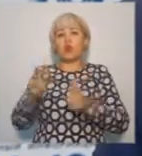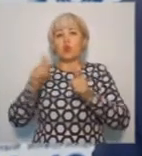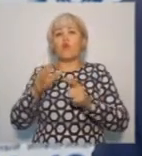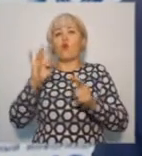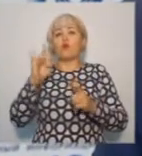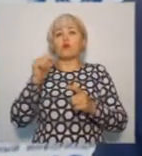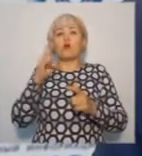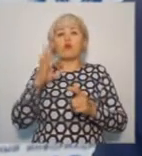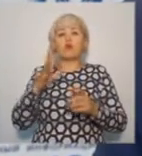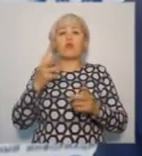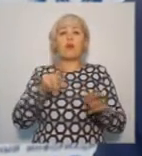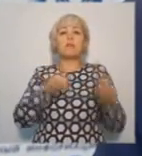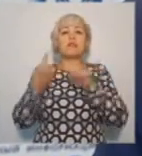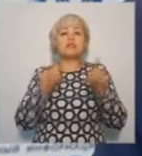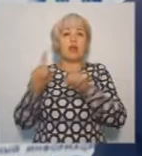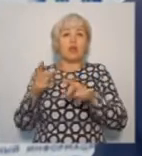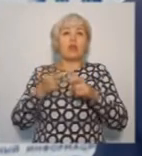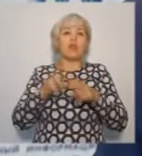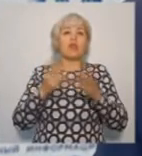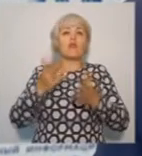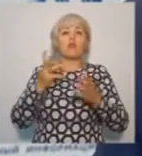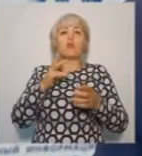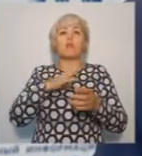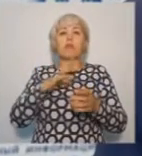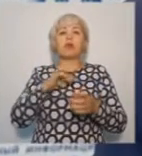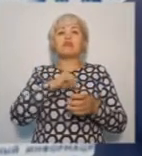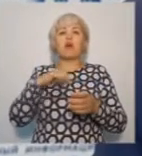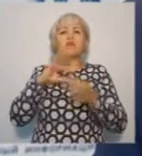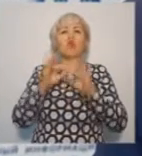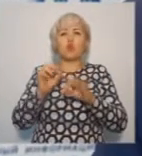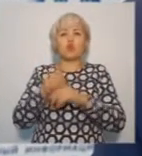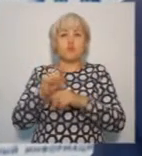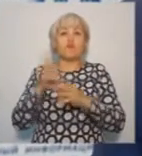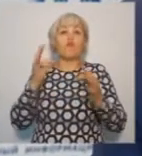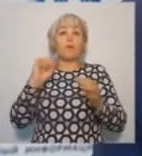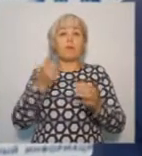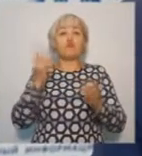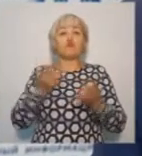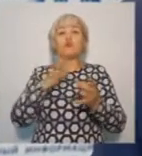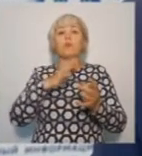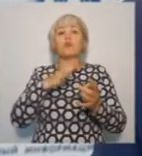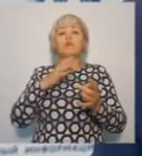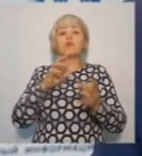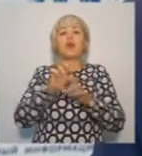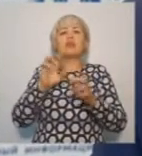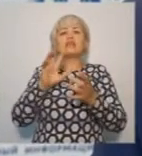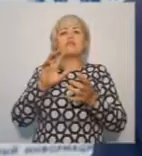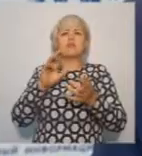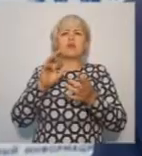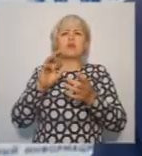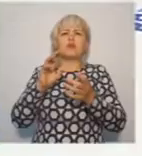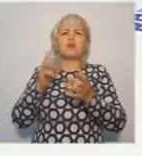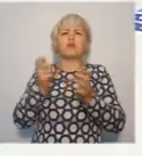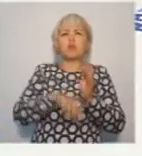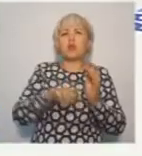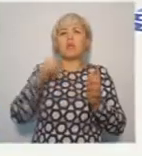во-первых, нужно было сломать психологию, в первую очередь, медицинских работников, о том, что какую-то дополнительную работу в этом плане нужно